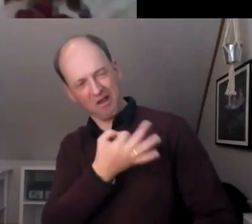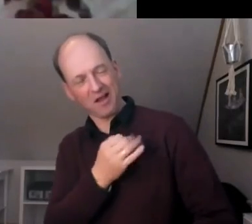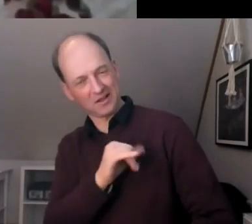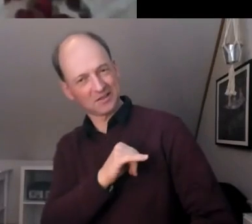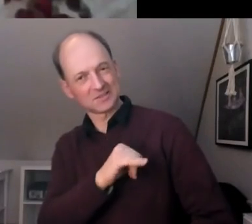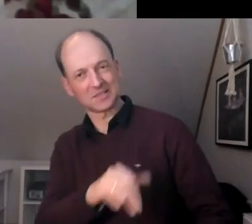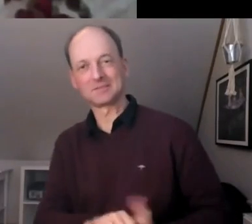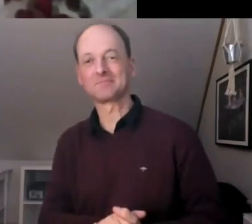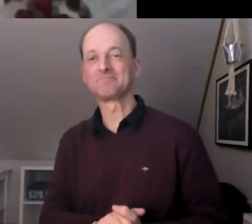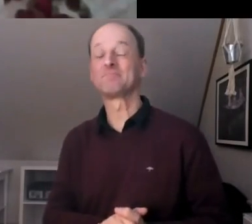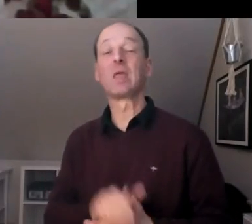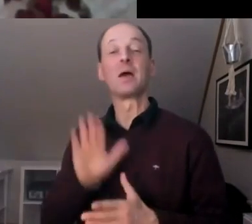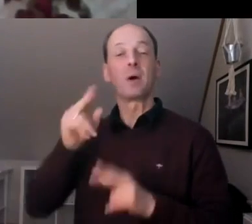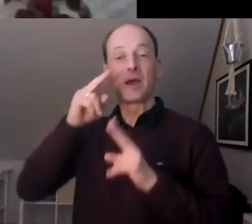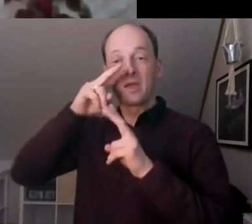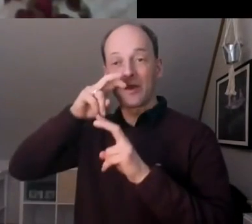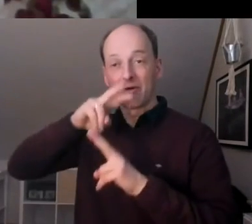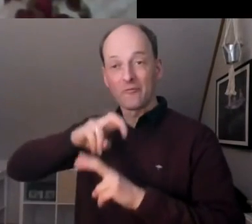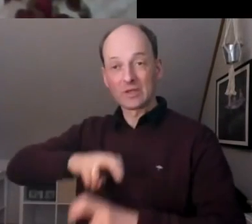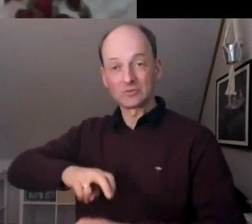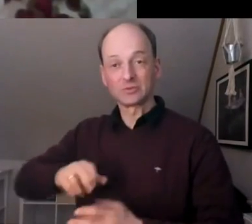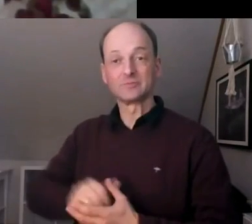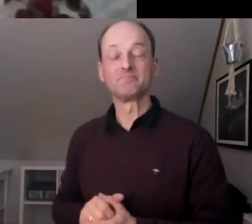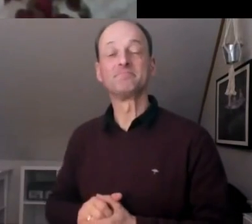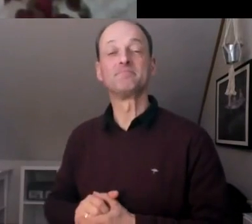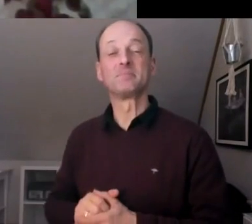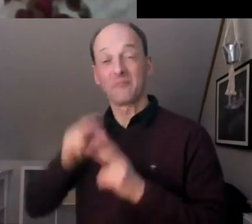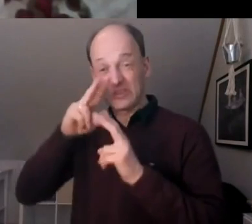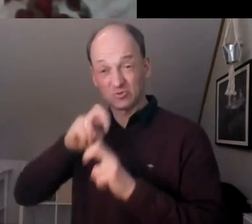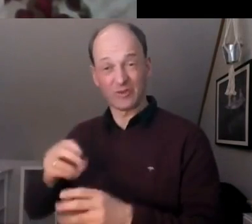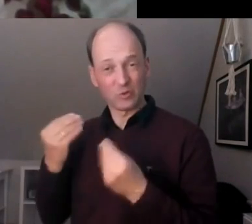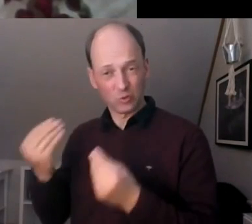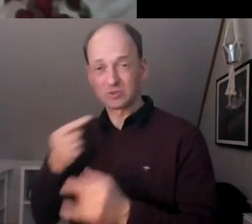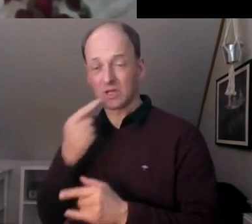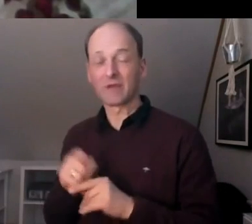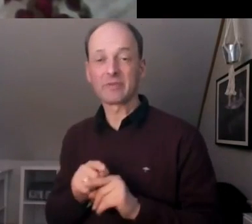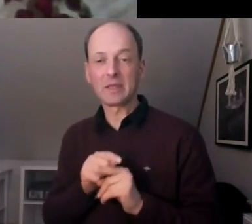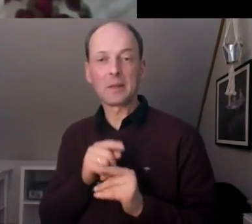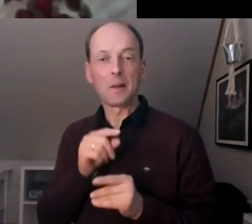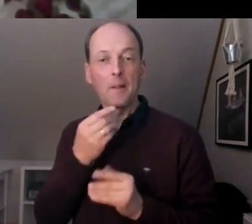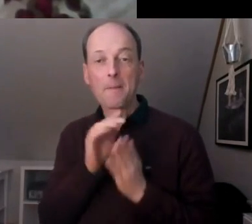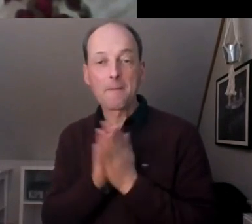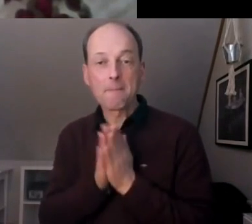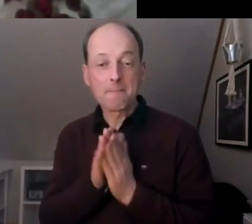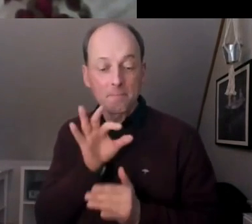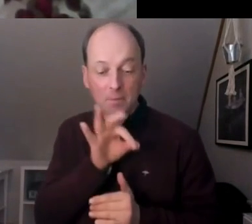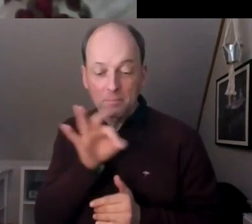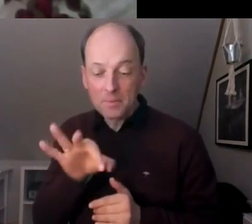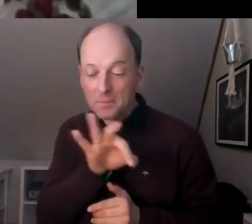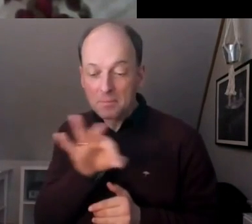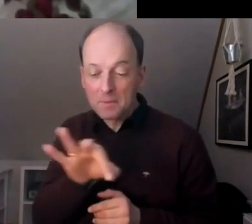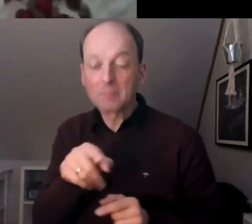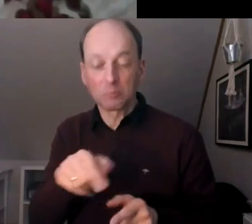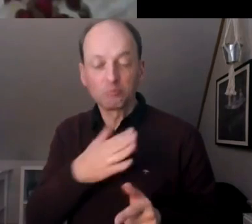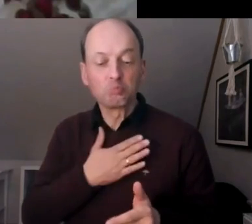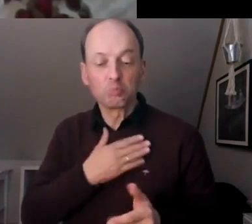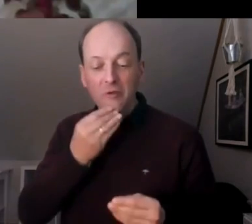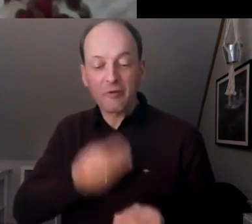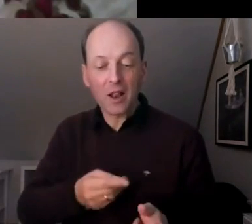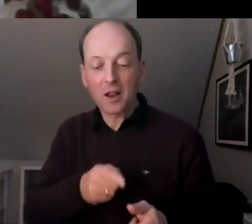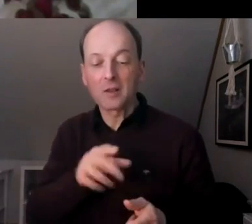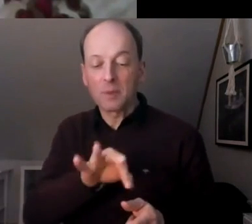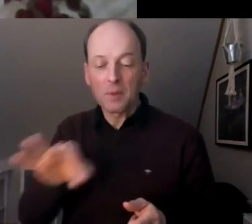es auch ein ähnliches Wort, da heißt es dann Cherrypicking. Und da wissen wir natürlich noch nicht besonders viel zu, weil es